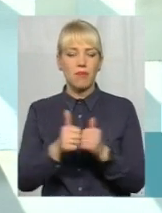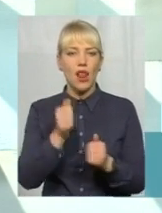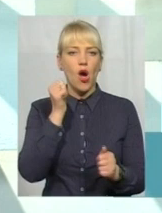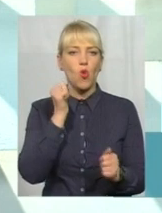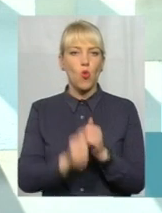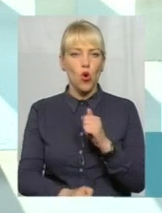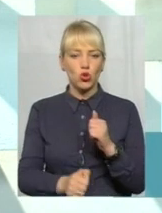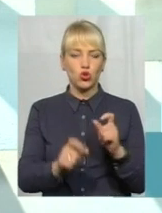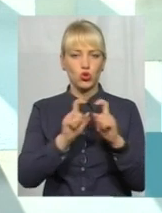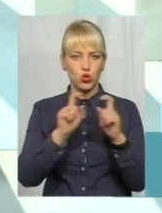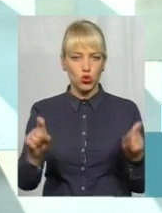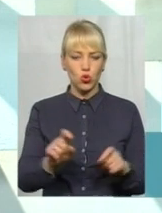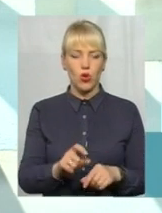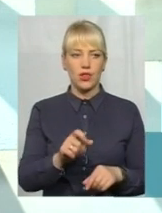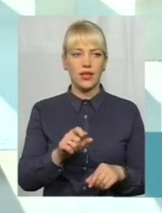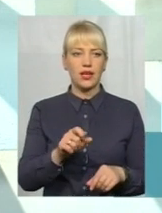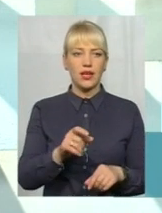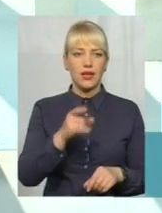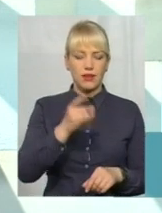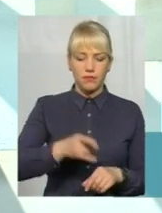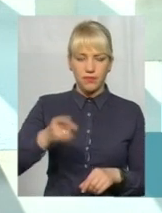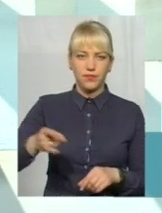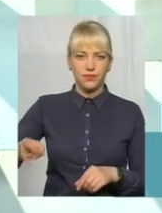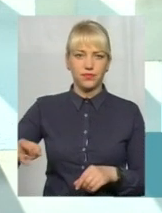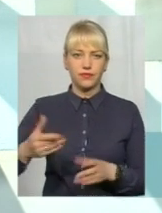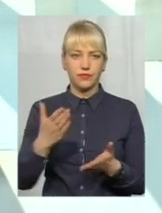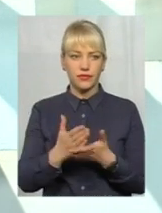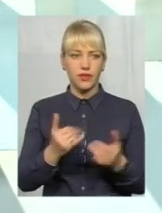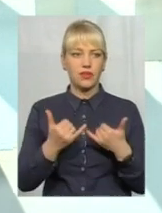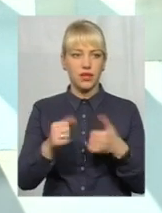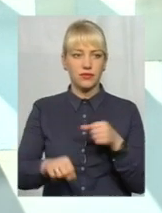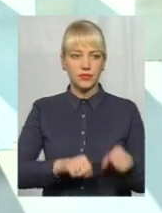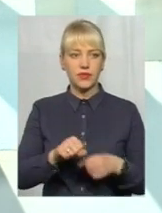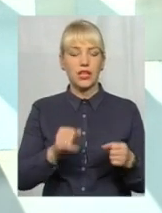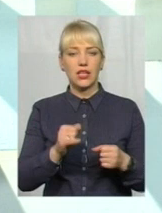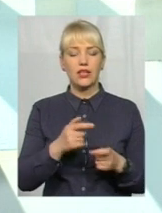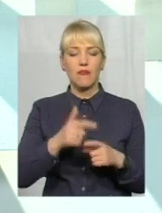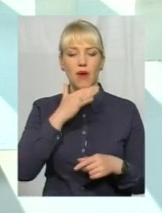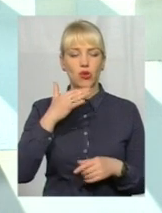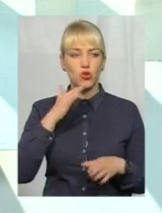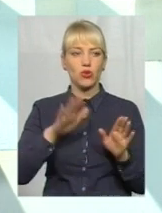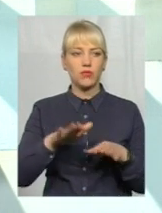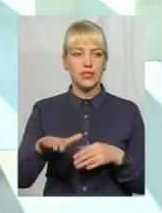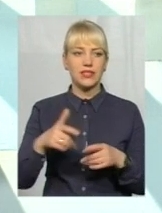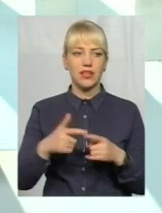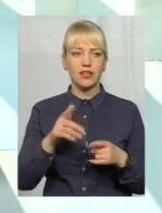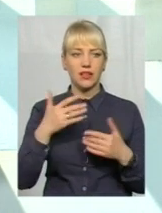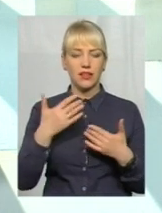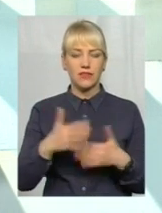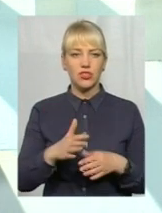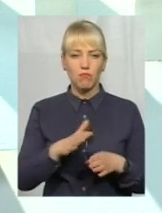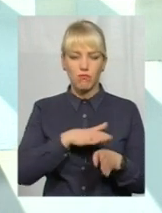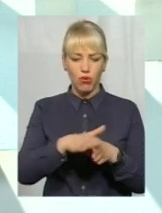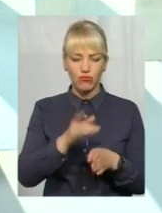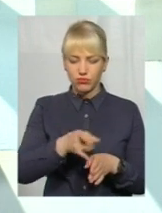Біля кожної школи? Біля кожної школи наразі є велосипедні парковки. І в багатьох місцях ці велосипедні парковки вже забиті велосипедом і